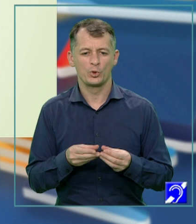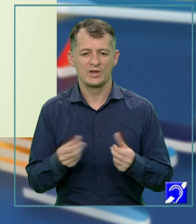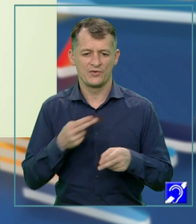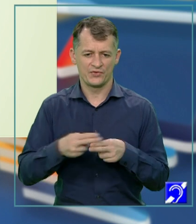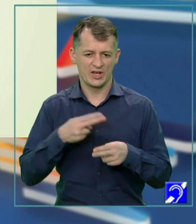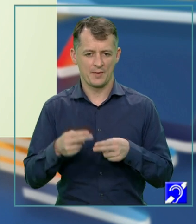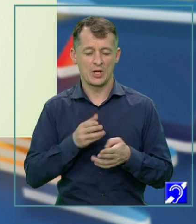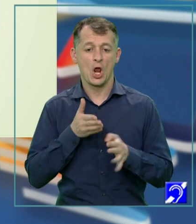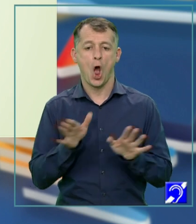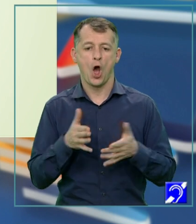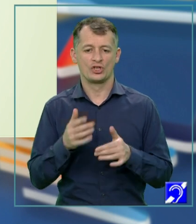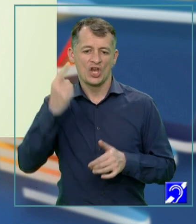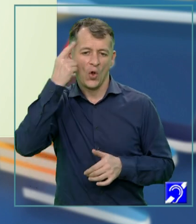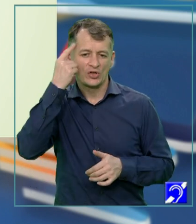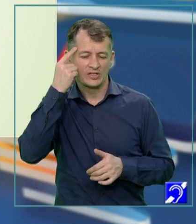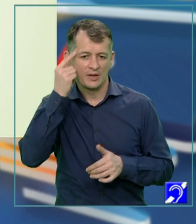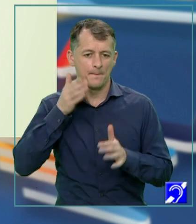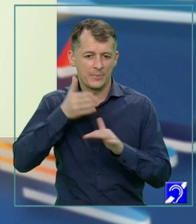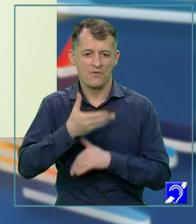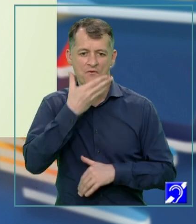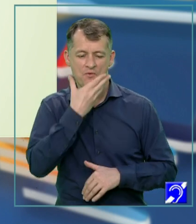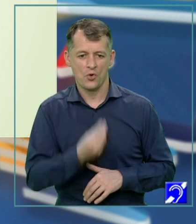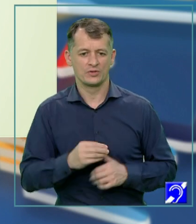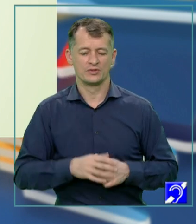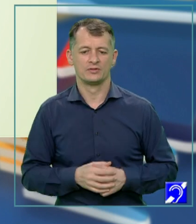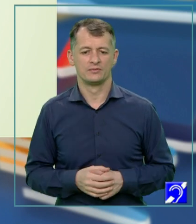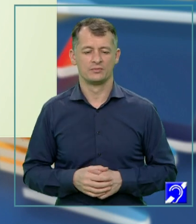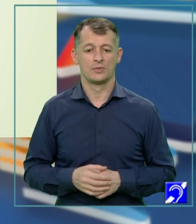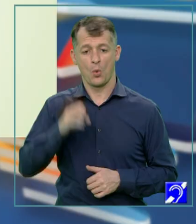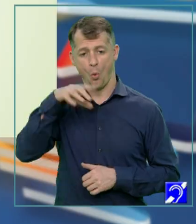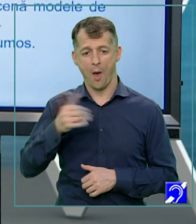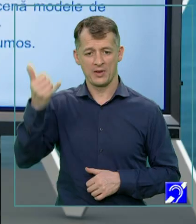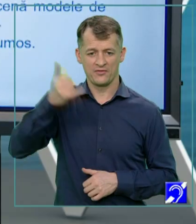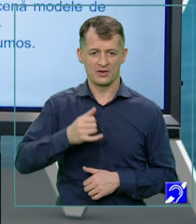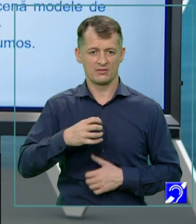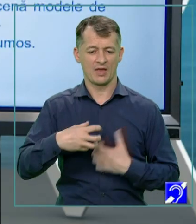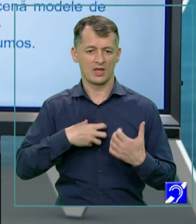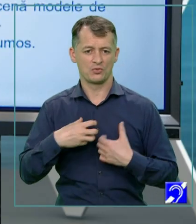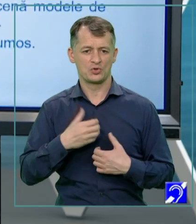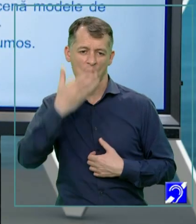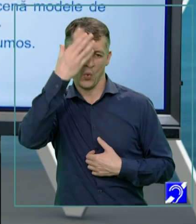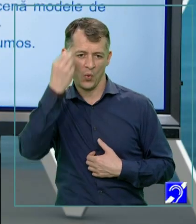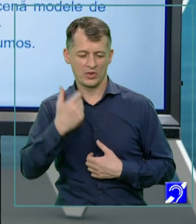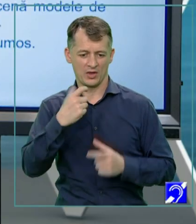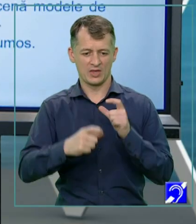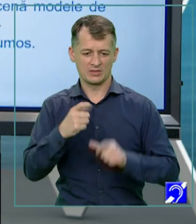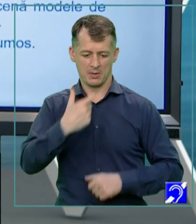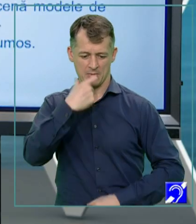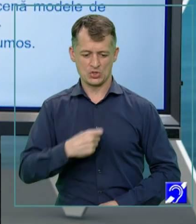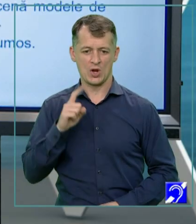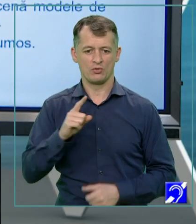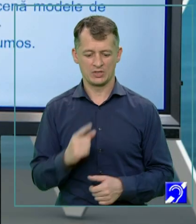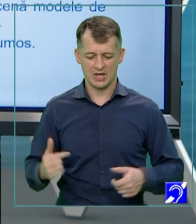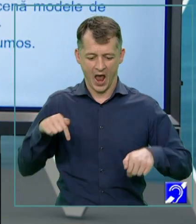frumos. Și aici țineți cont de ceea ce spune maestrul. Oamenii la teatru uită de sine, se unesc